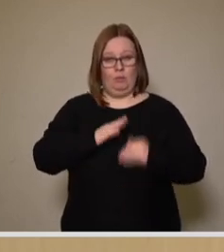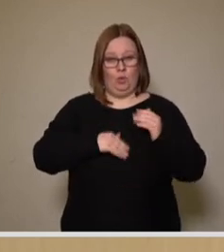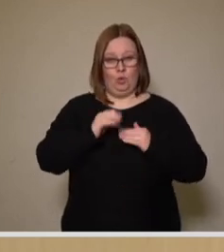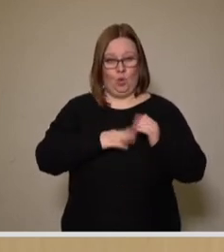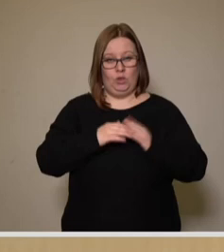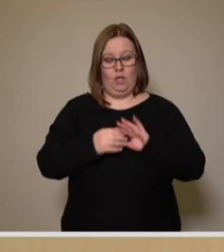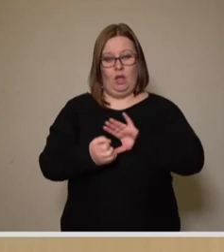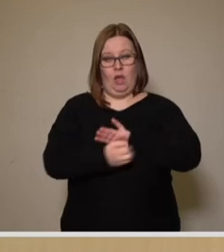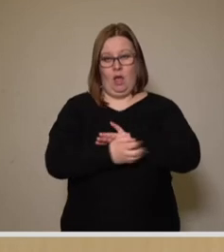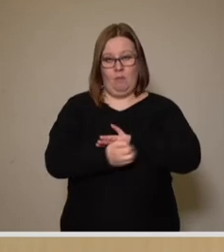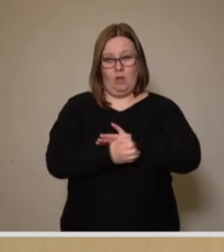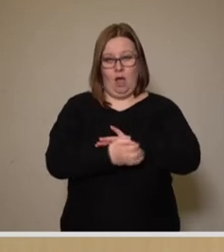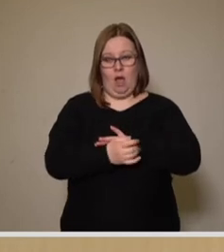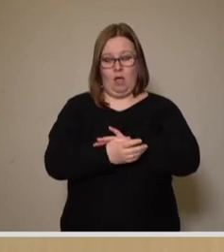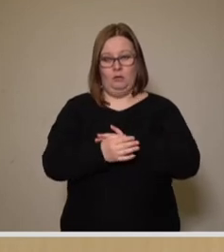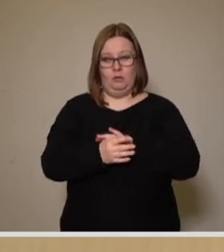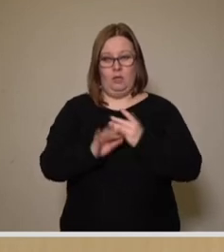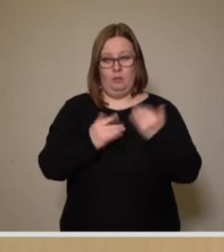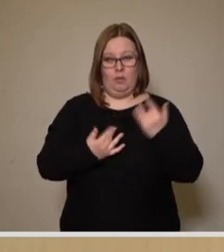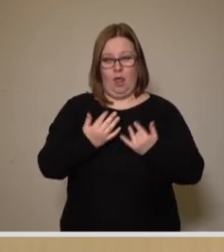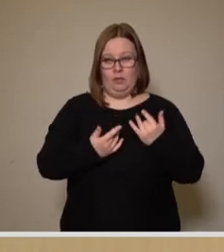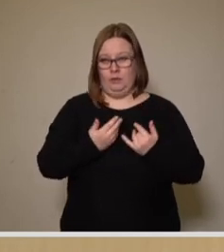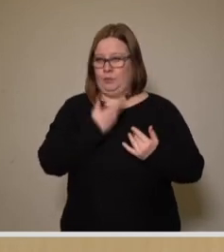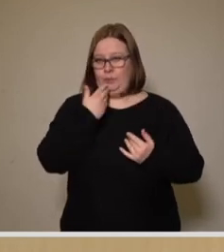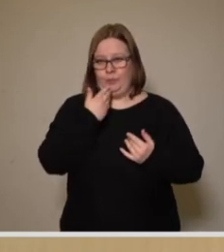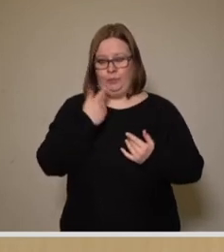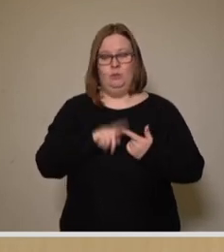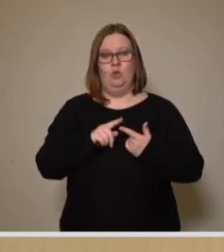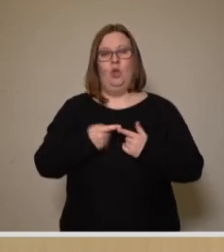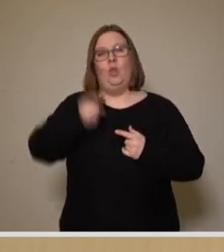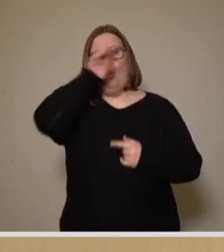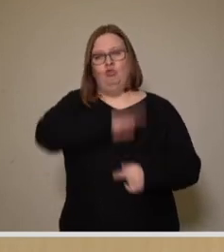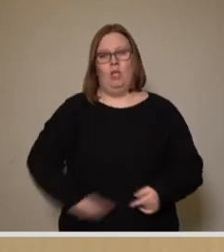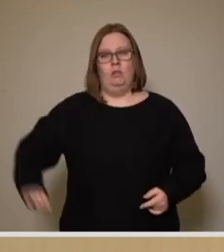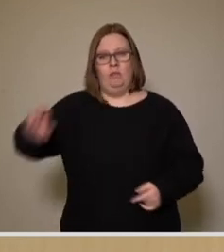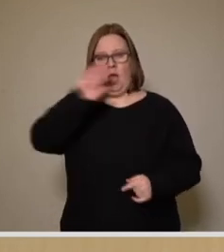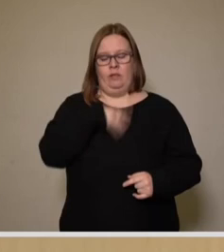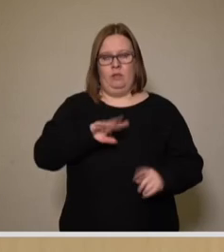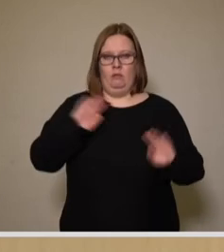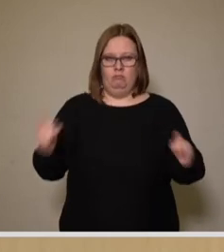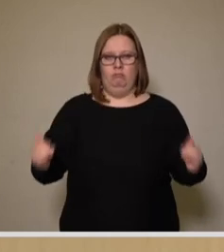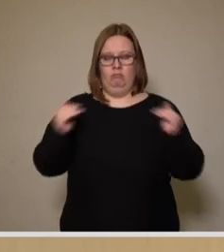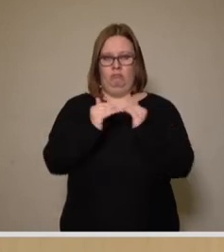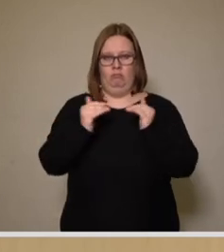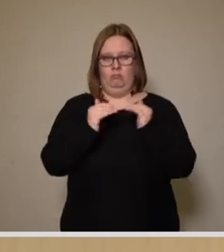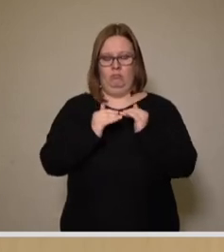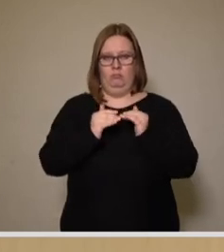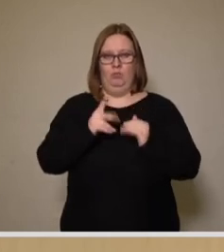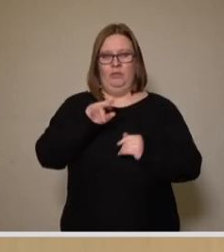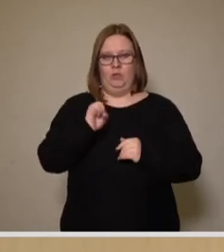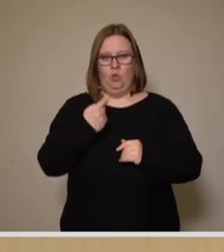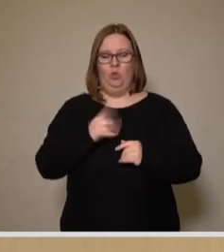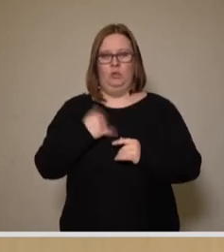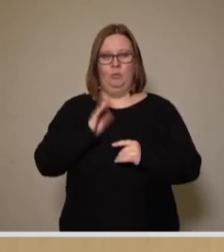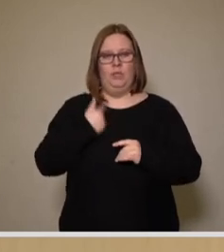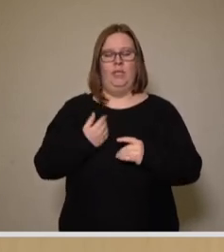die Treibhausgasemissionen bilanzieren, sondern wir werden die deutschlandweit standardisierte BISKO-Methodik mit dem Instrument